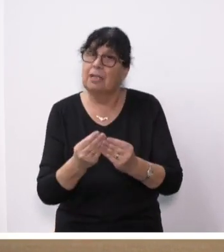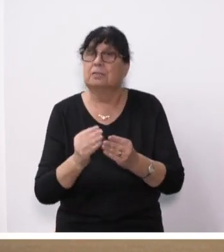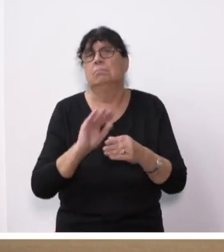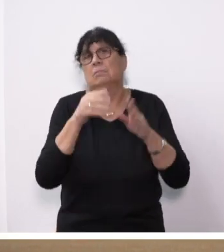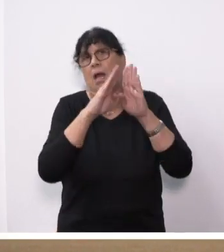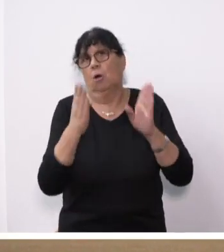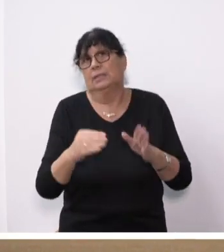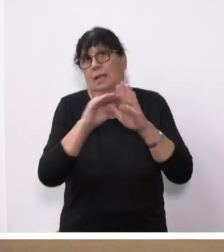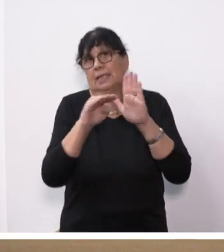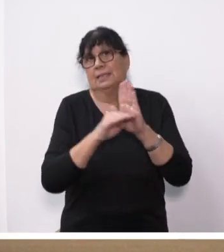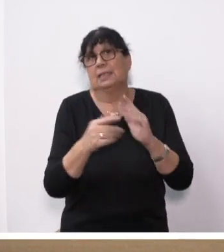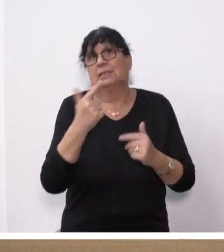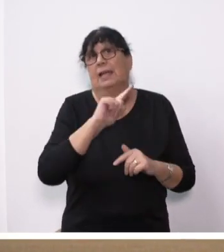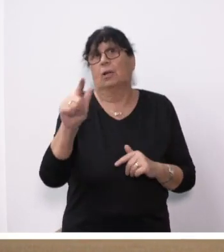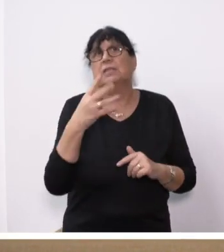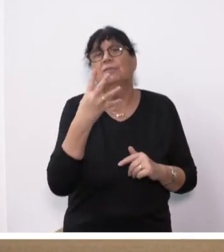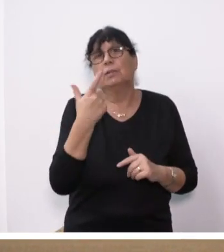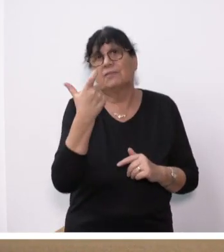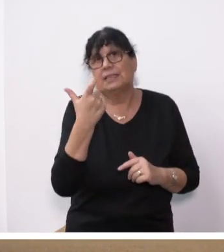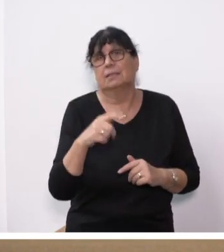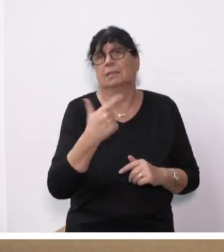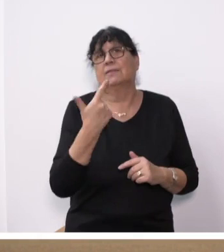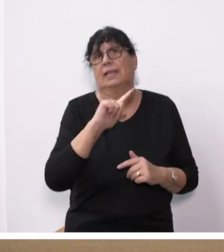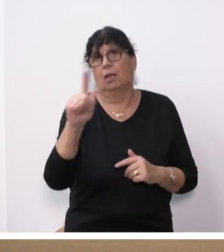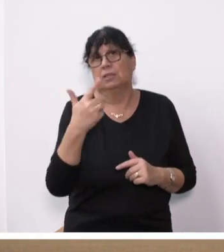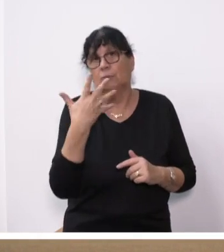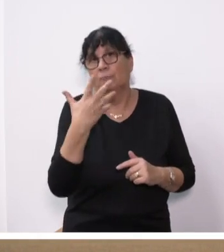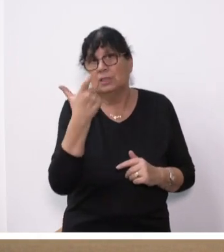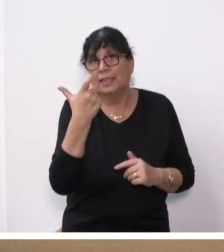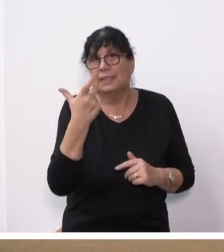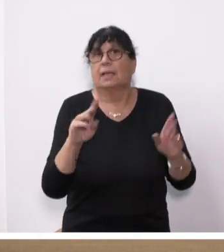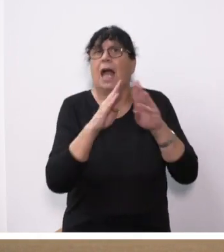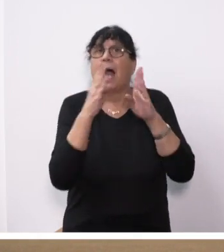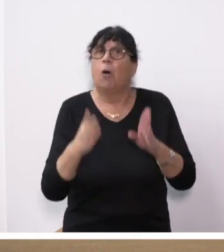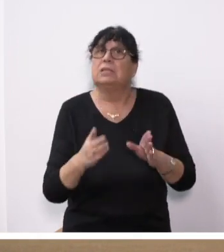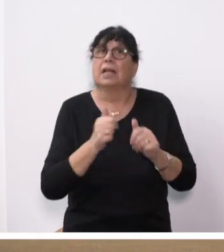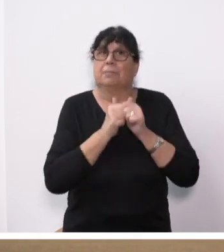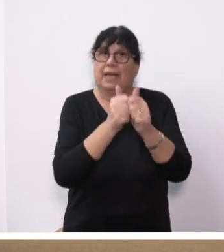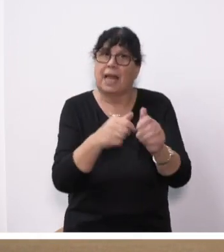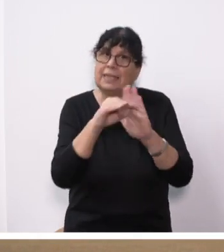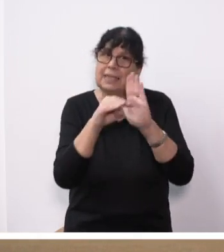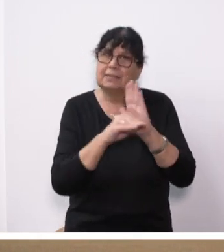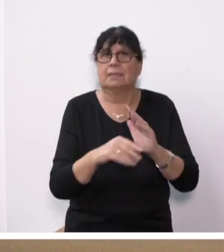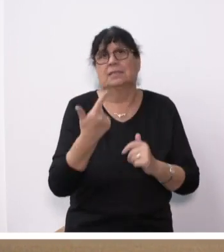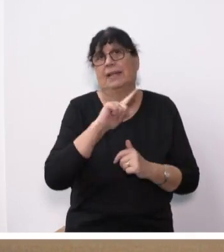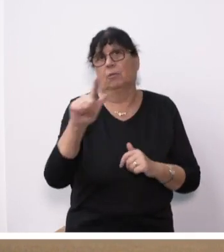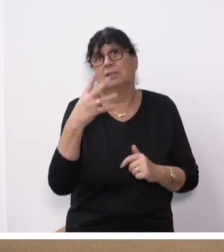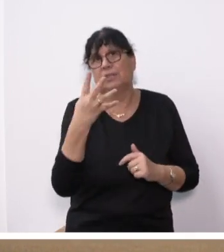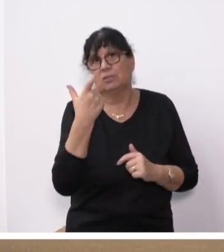Haushaltsgesetz 2024-2025, das Haushaltsbegleitgesetz 2024